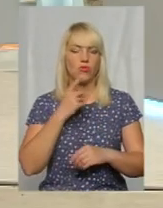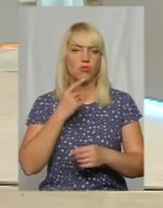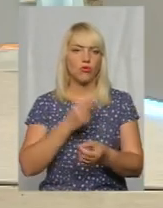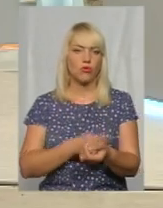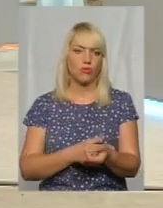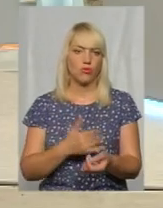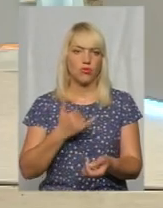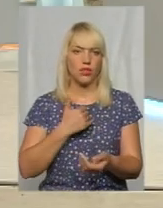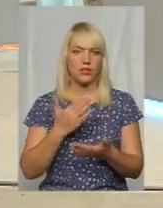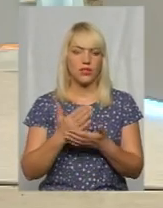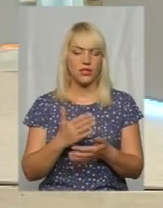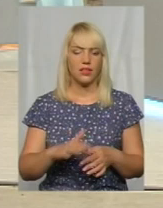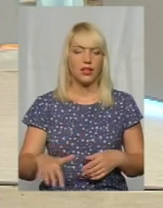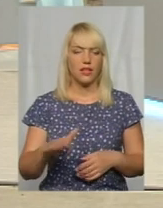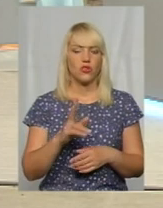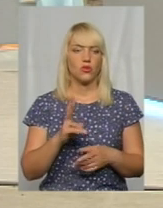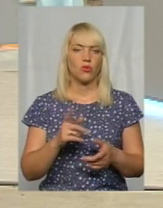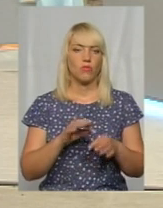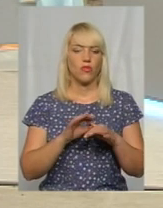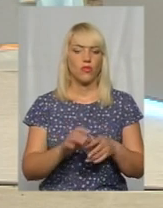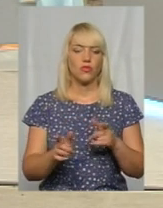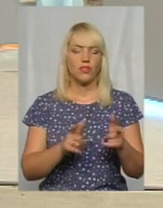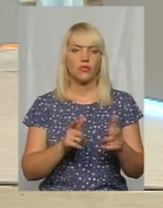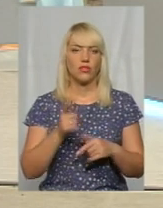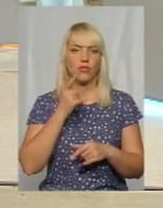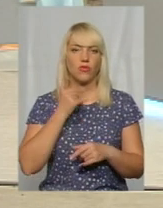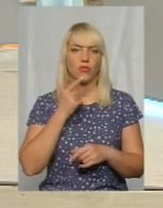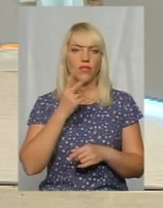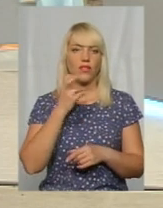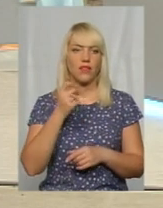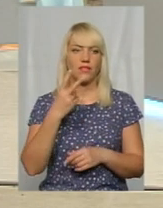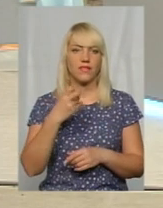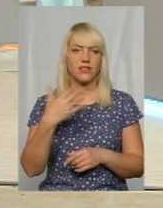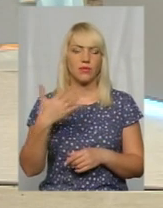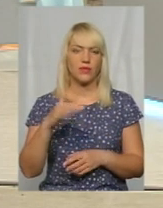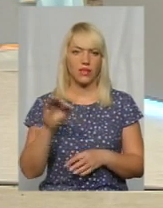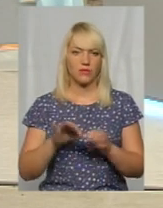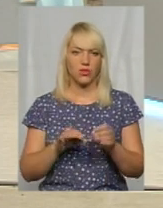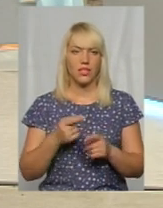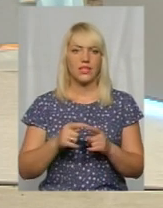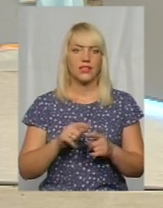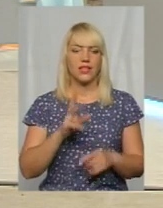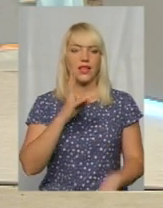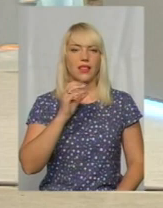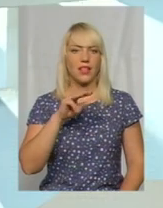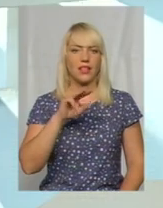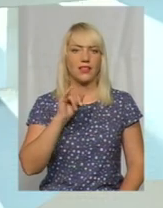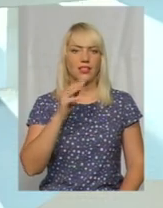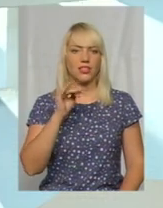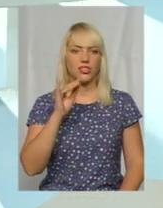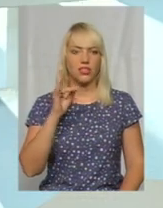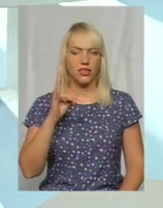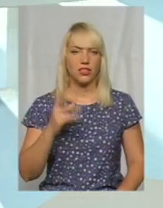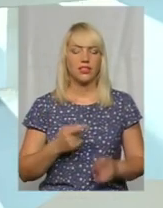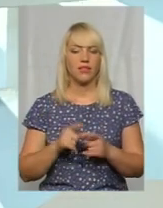проводять заготівлю крові на 250%. Це, напевно, не тішен. Це не тішен, бо це є молоде місто,